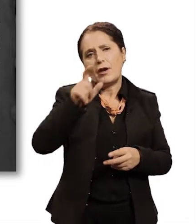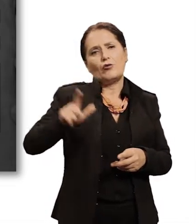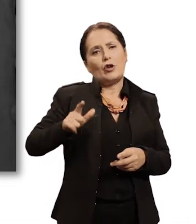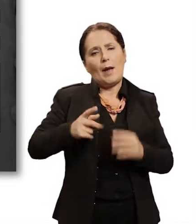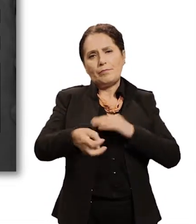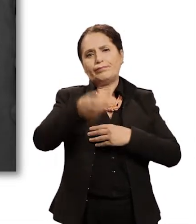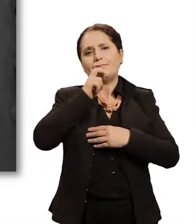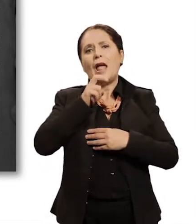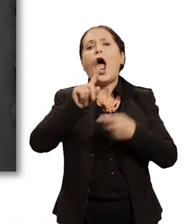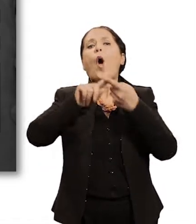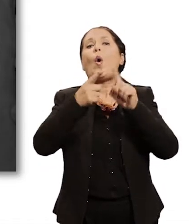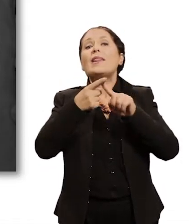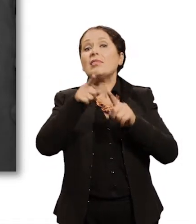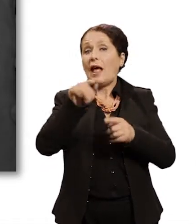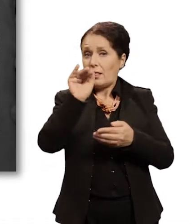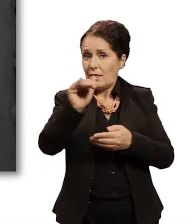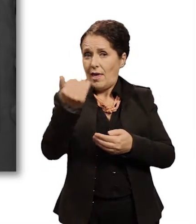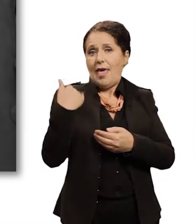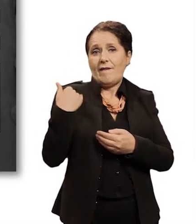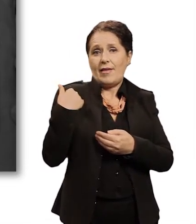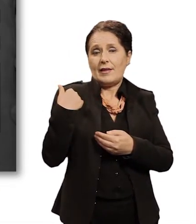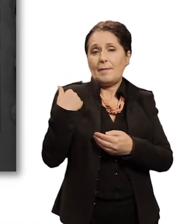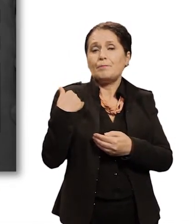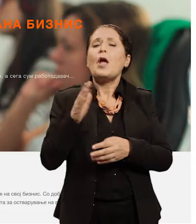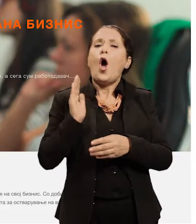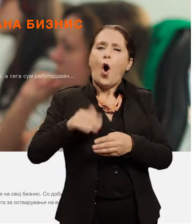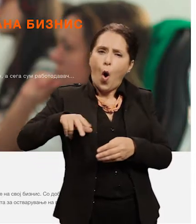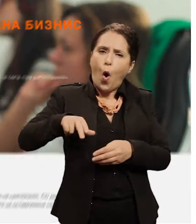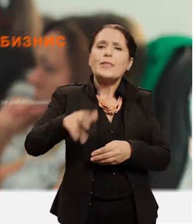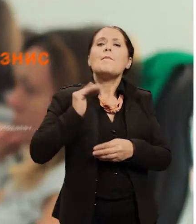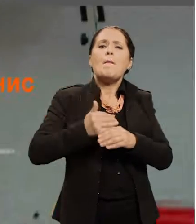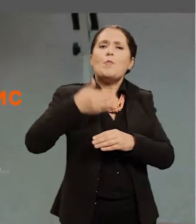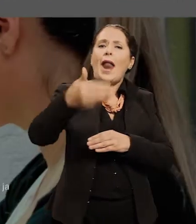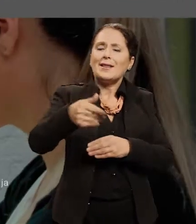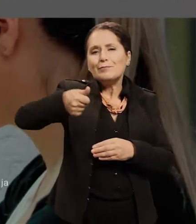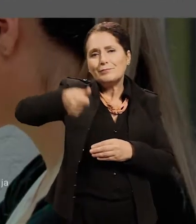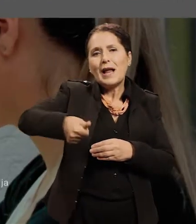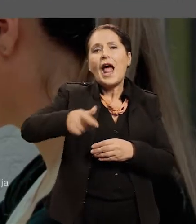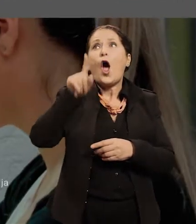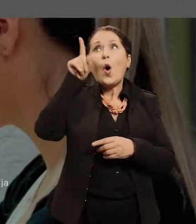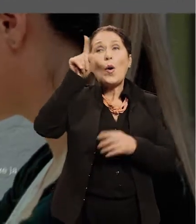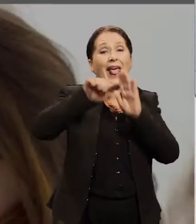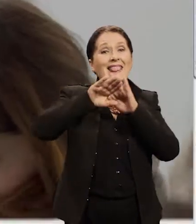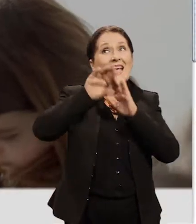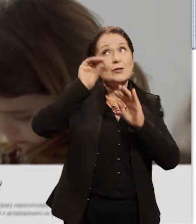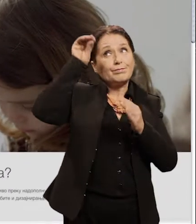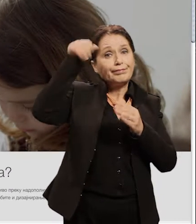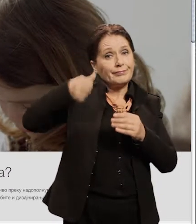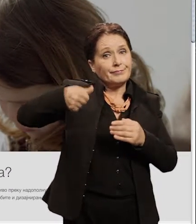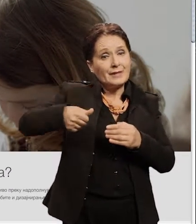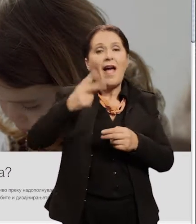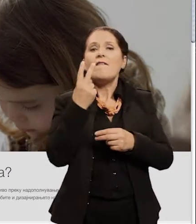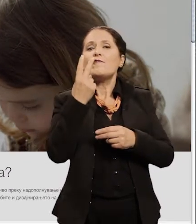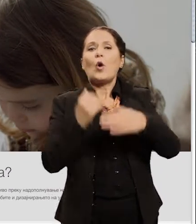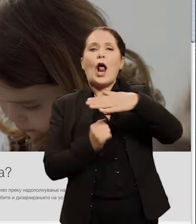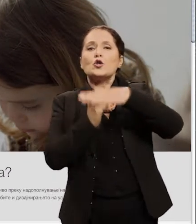основите на предприемништвото. Успешните приказни ке ве запознаат со најдобрите примери од нашата програма, но и ке ве инспирират да